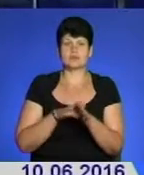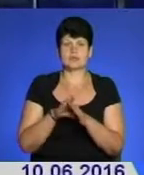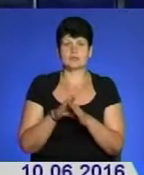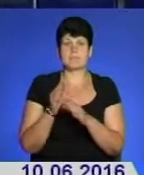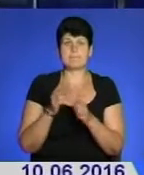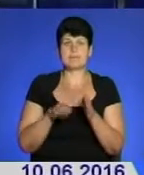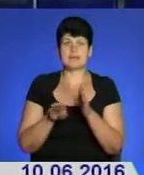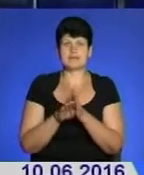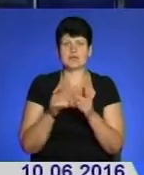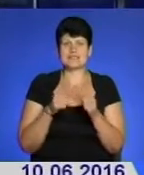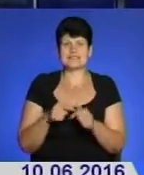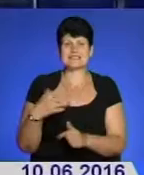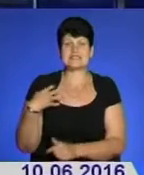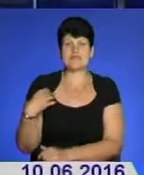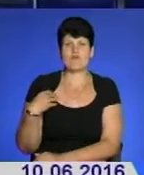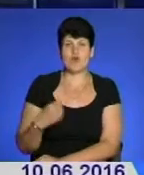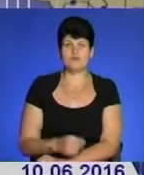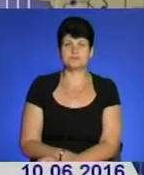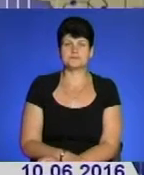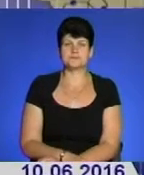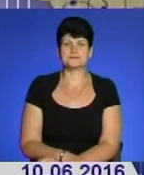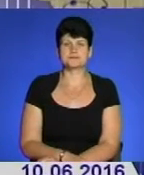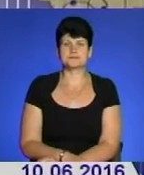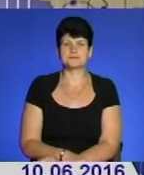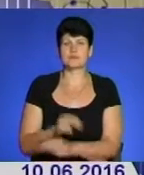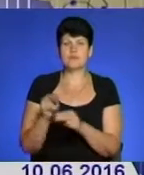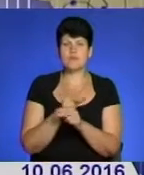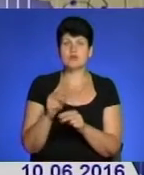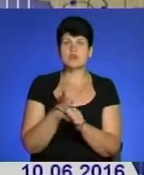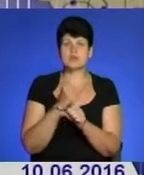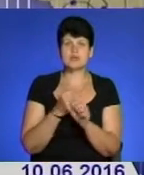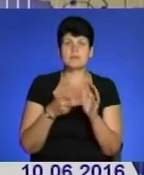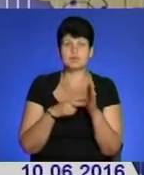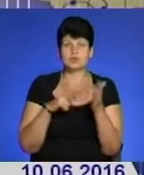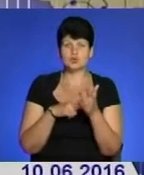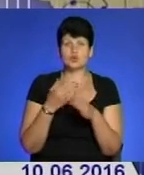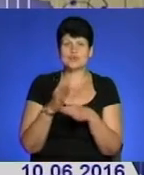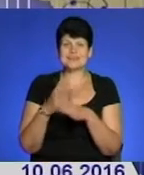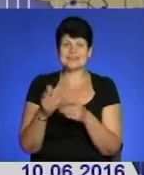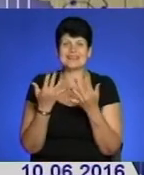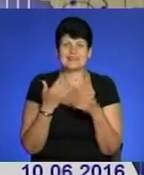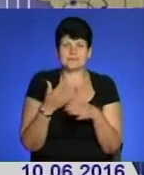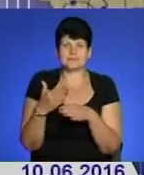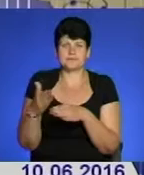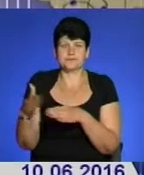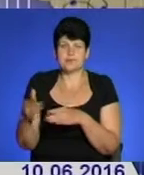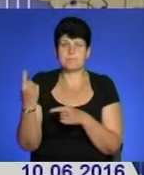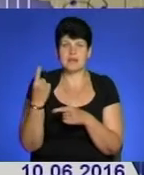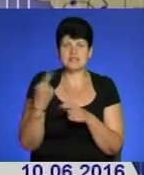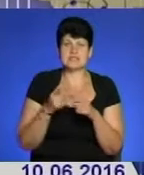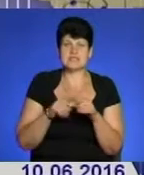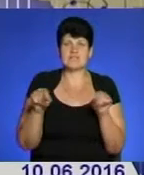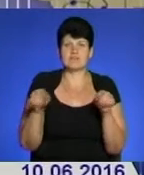зі Львова. Детальніше – телефоном Ганна Василенко. Ремонтні роботи планують розділити на кілька етапів. Перше – це